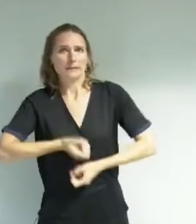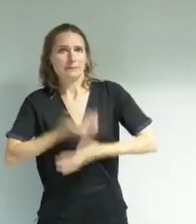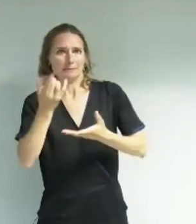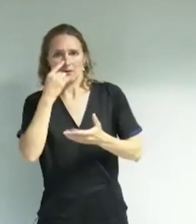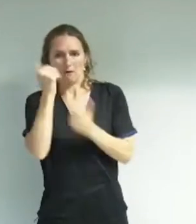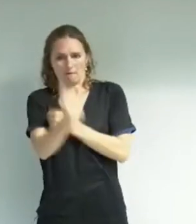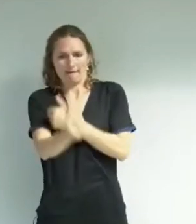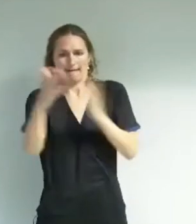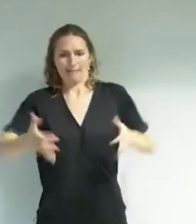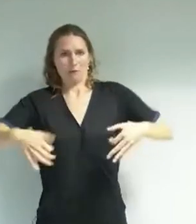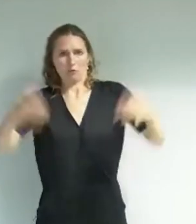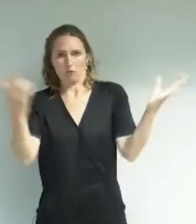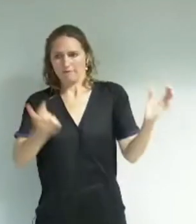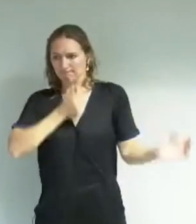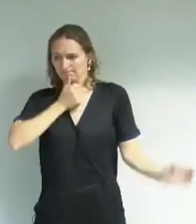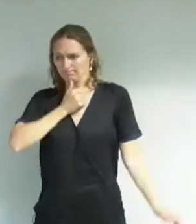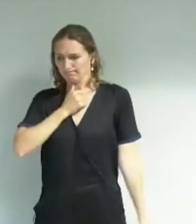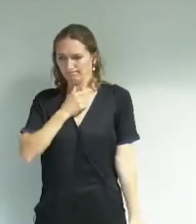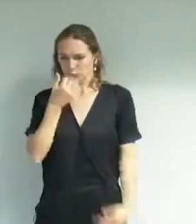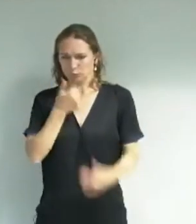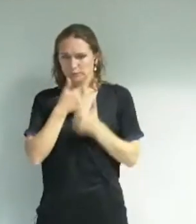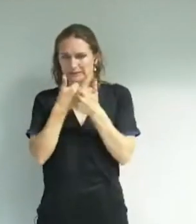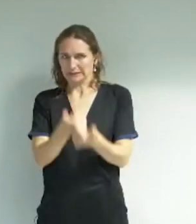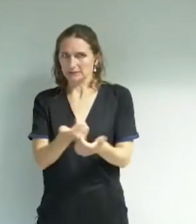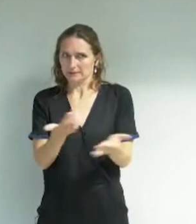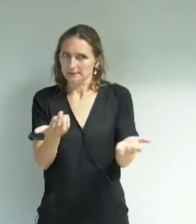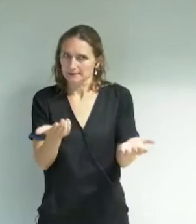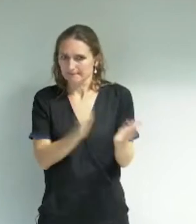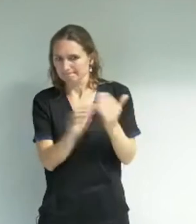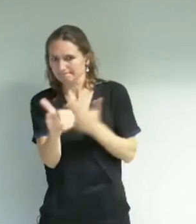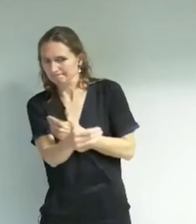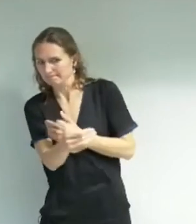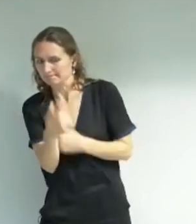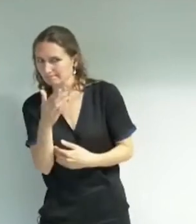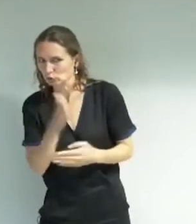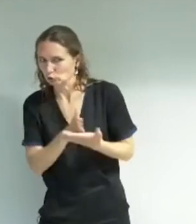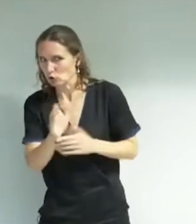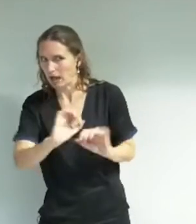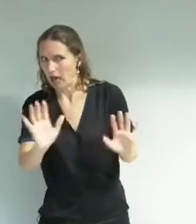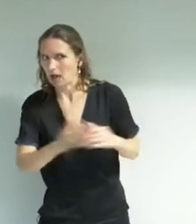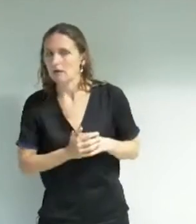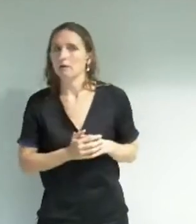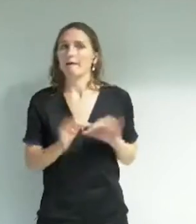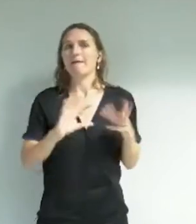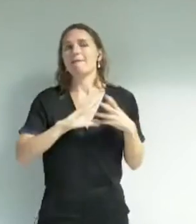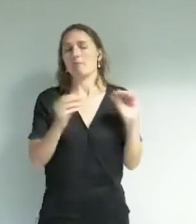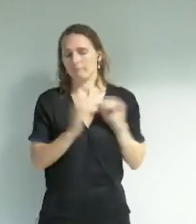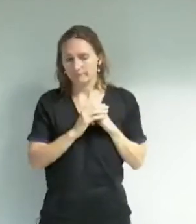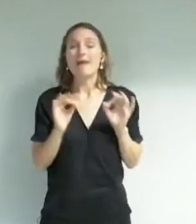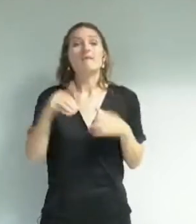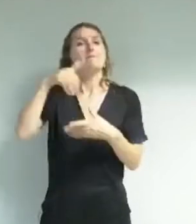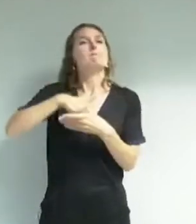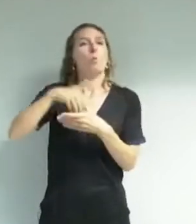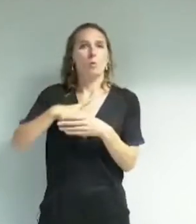trop cadré. Donc, on imagine ce que ça signifie. Donc, voilà déjà sur la forme. Sur le fond, c'est la troisième